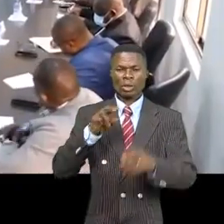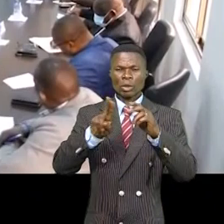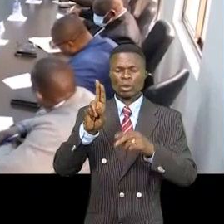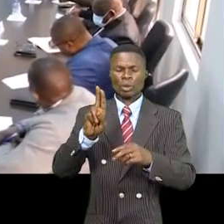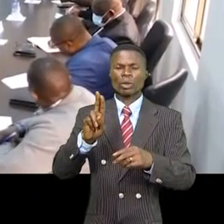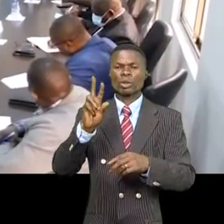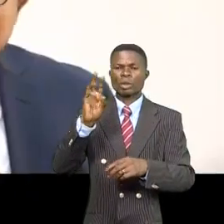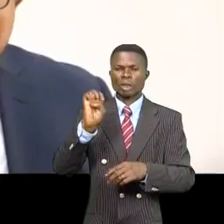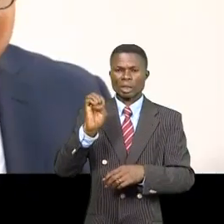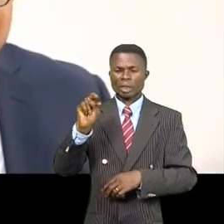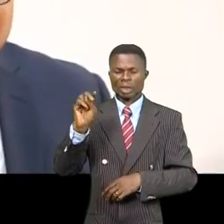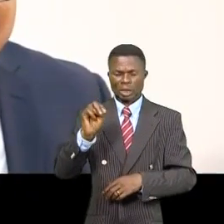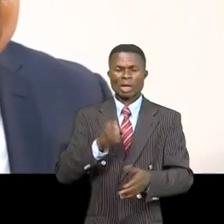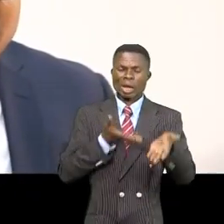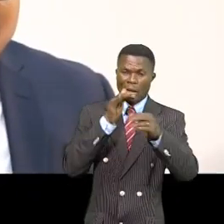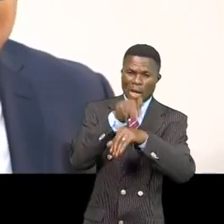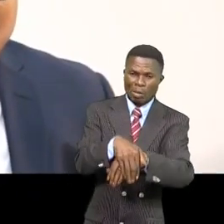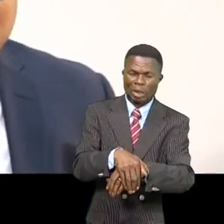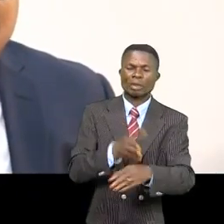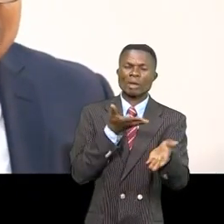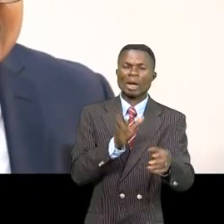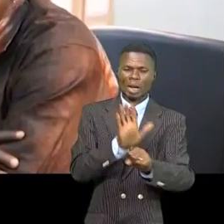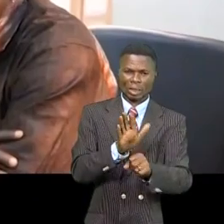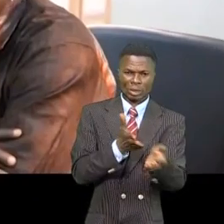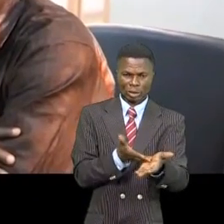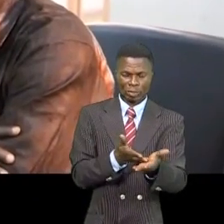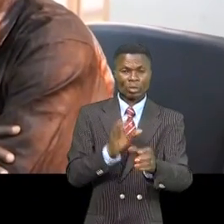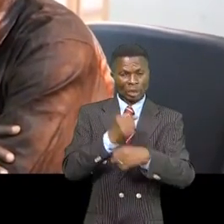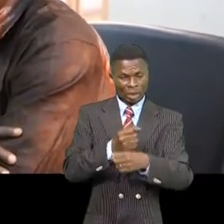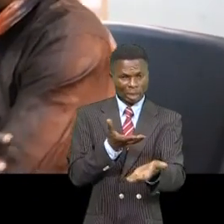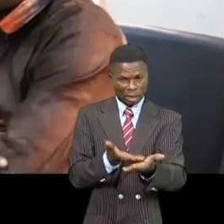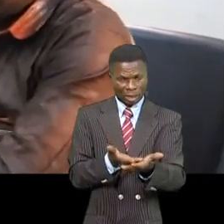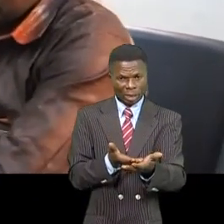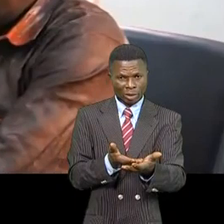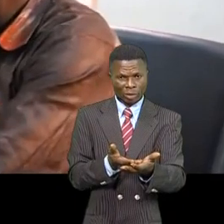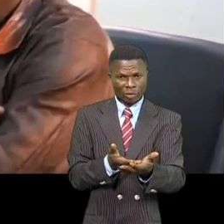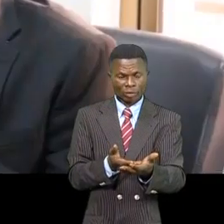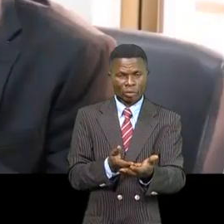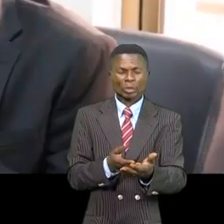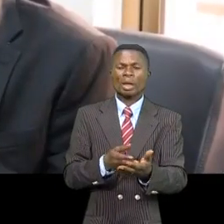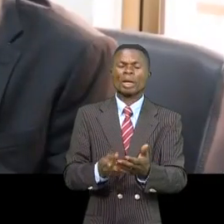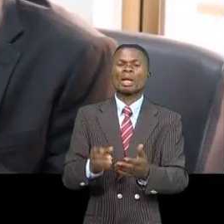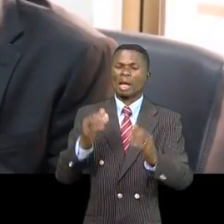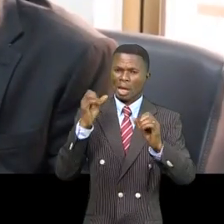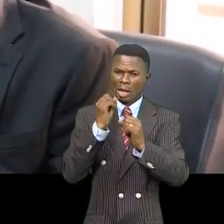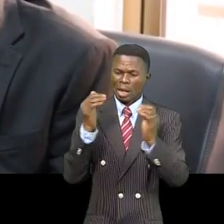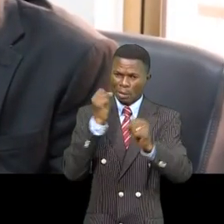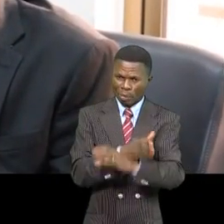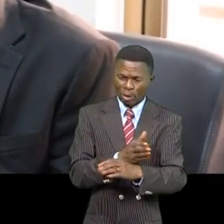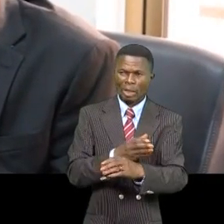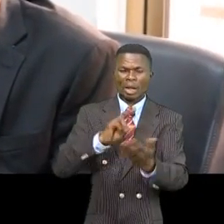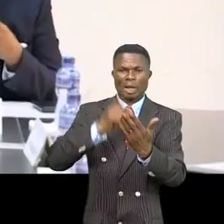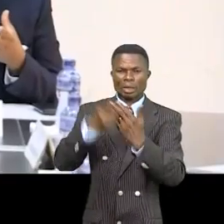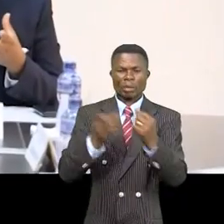afin d'accompagner ce mécanisme, ce qui pourra impérativement susciter notamment la mise à jour du plan de travail et